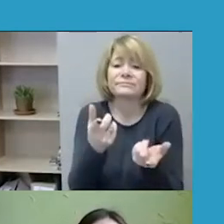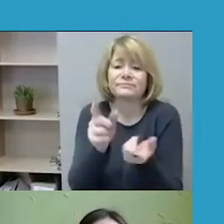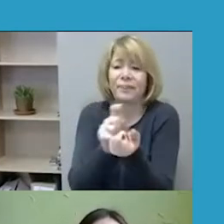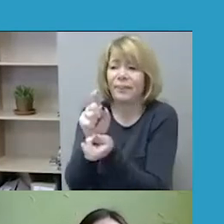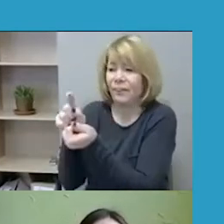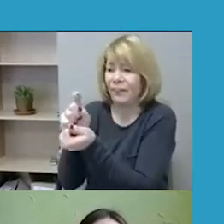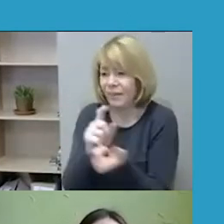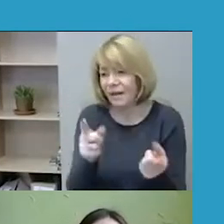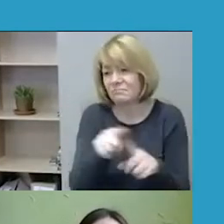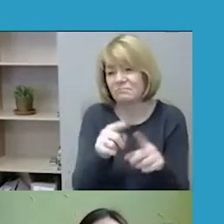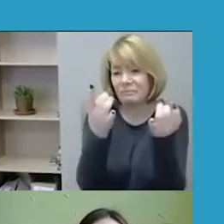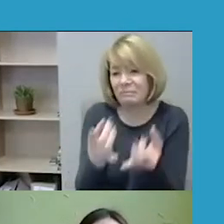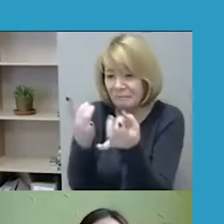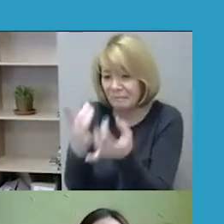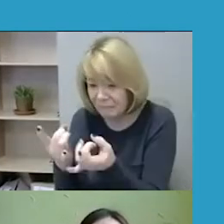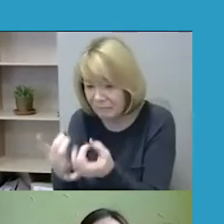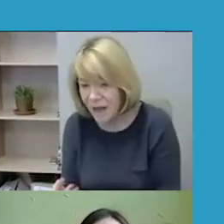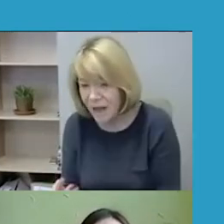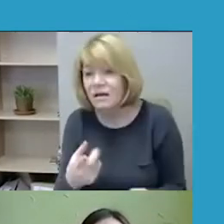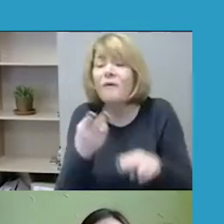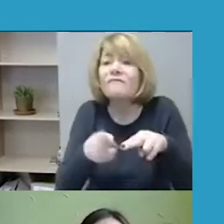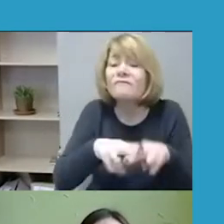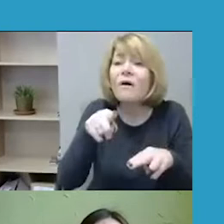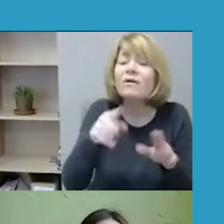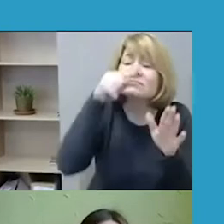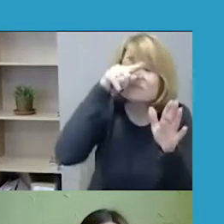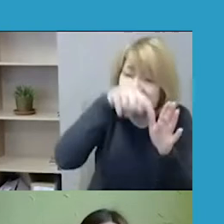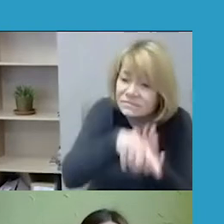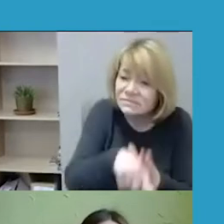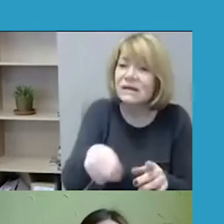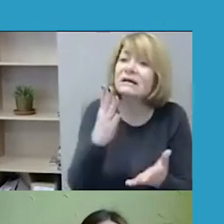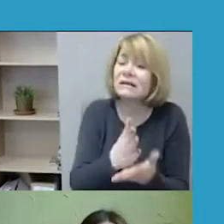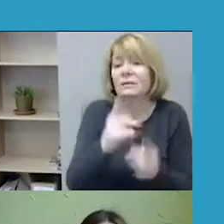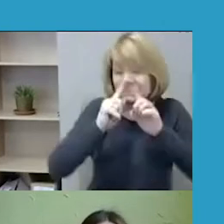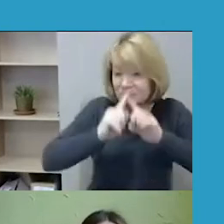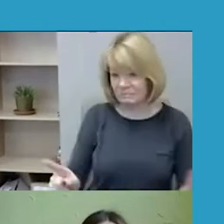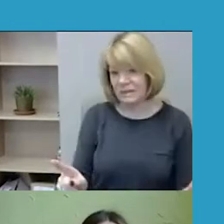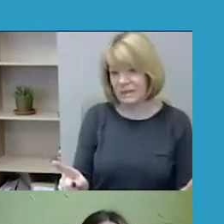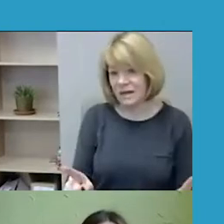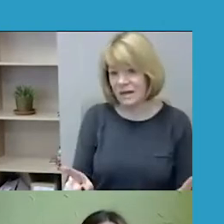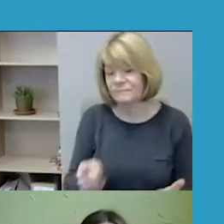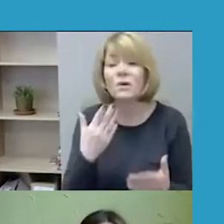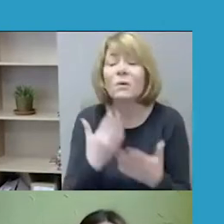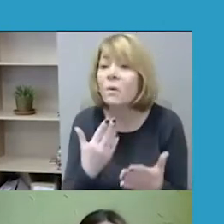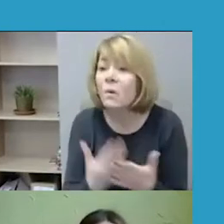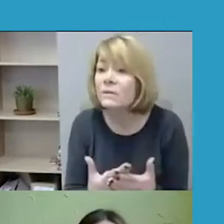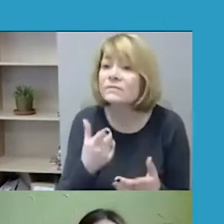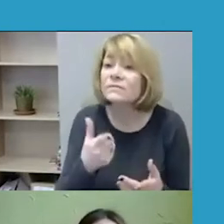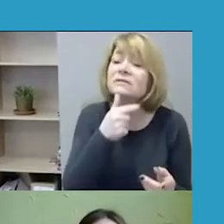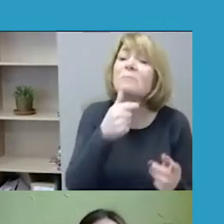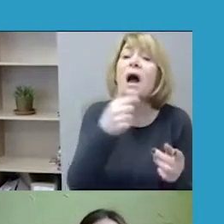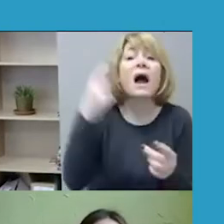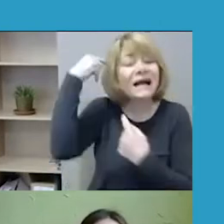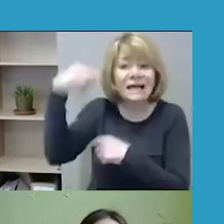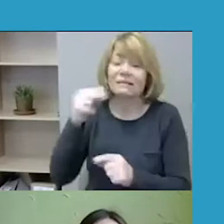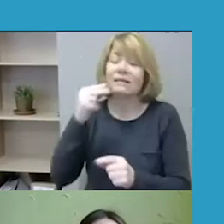tikrųjų, nepykantos nusikaltimai pasižymi tam tikrą specifiką. Priešingai, nė apie kai kurias kitas nusikalstamas veikas,